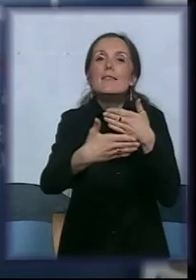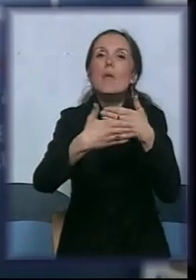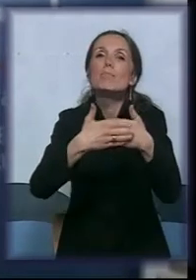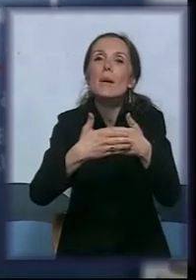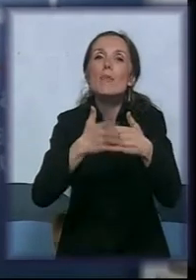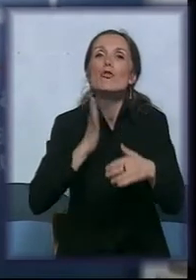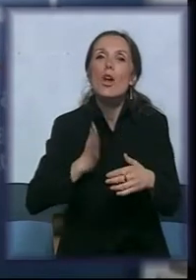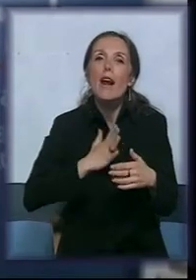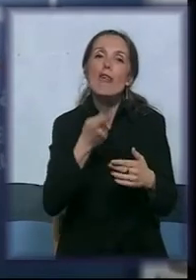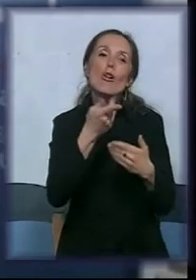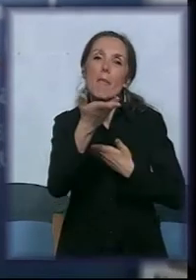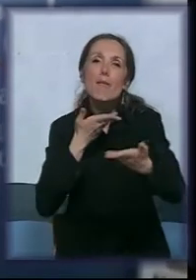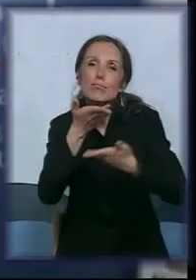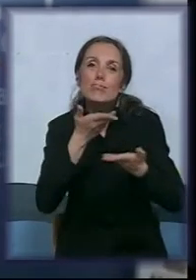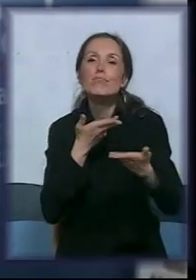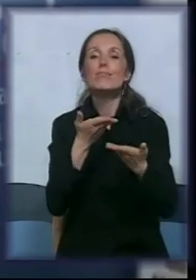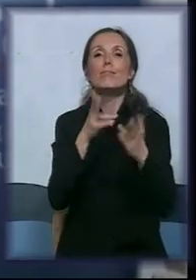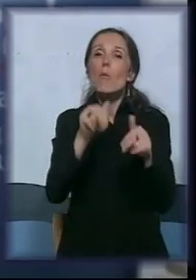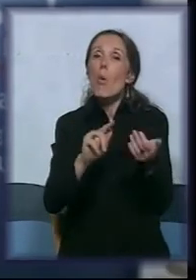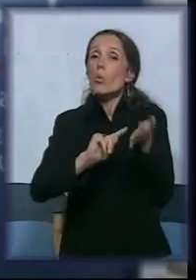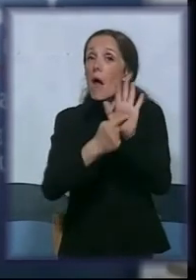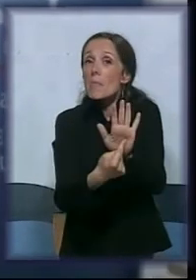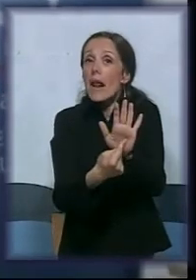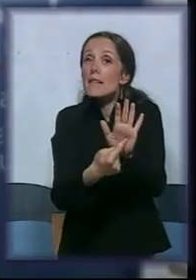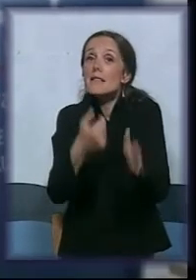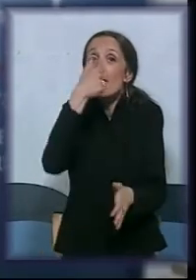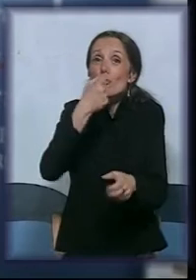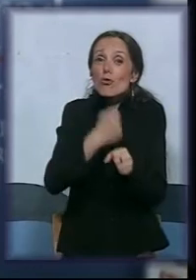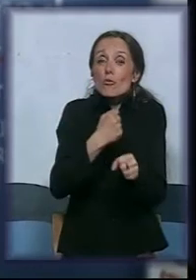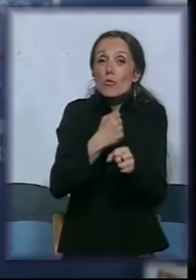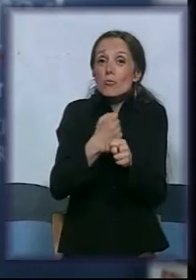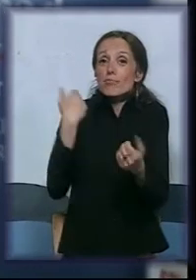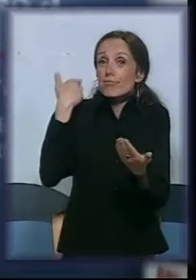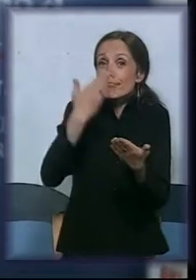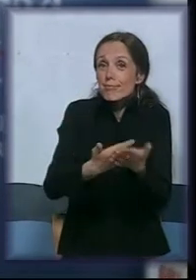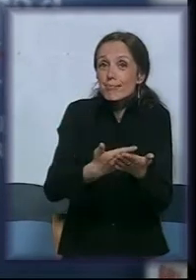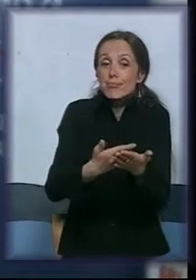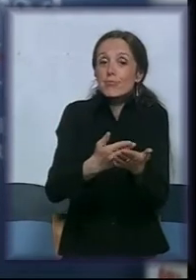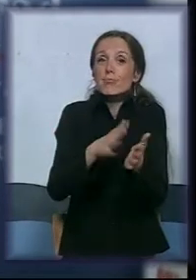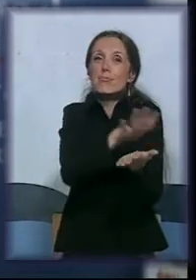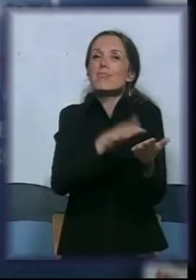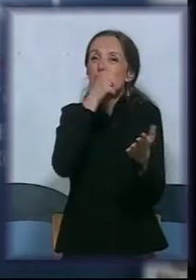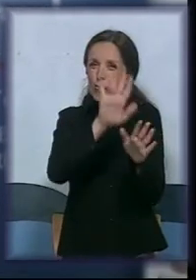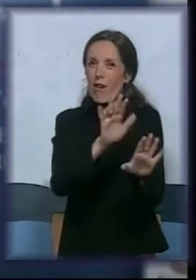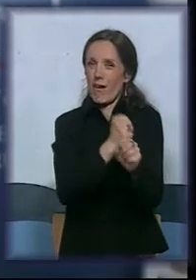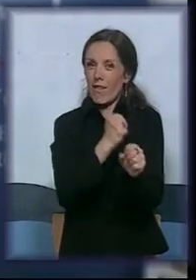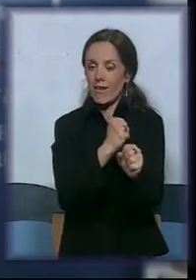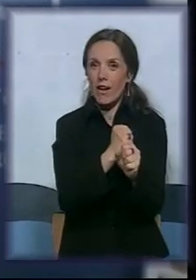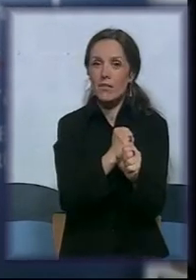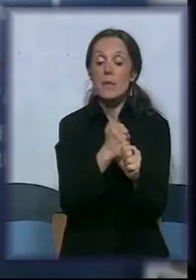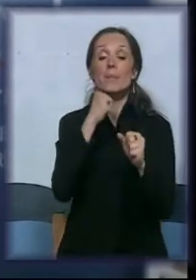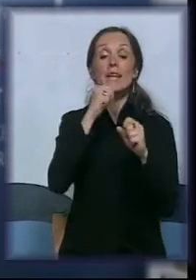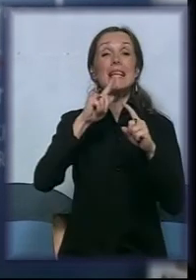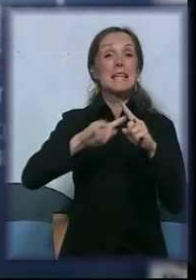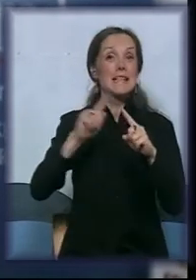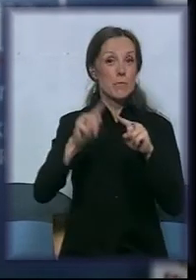interaktivnom radu da predstave ono do čega su došli u oblasti kojim se bave i zbog